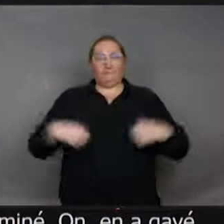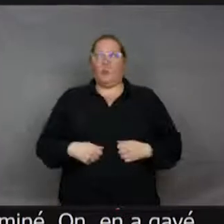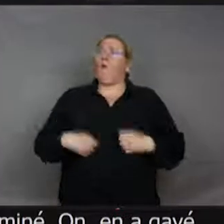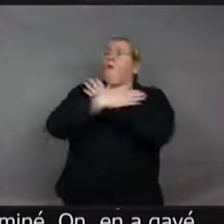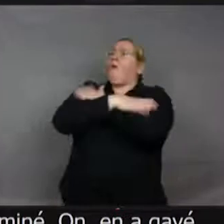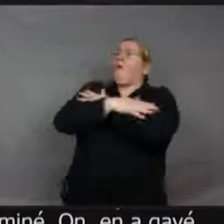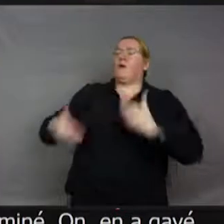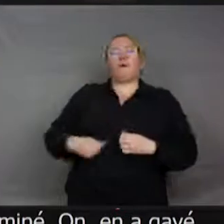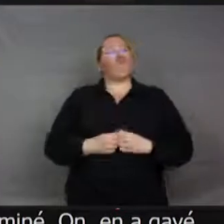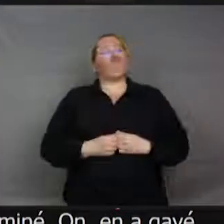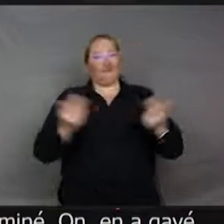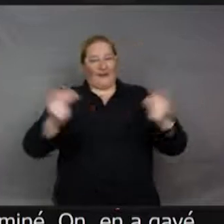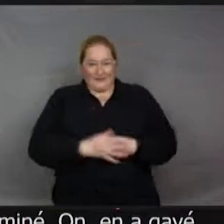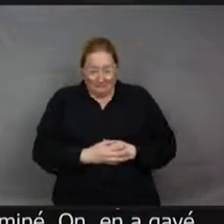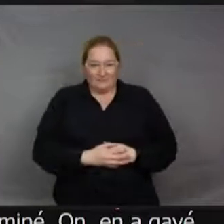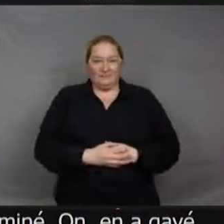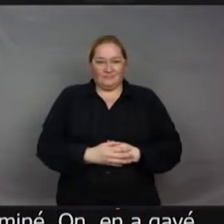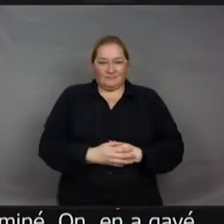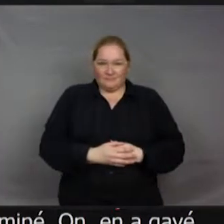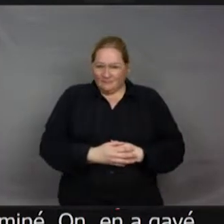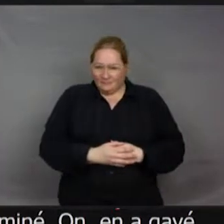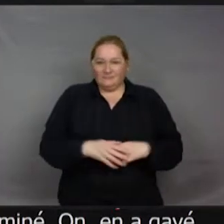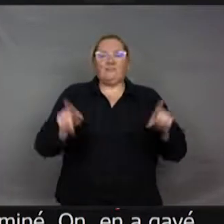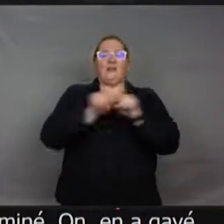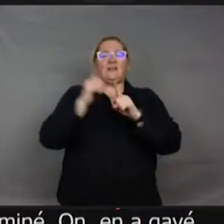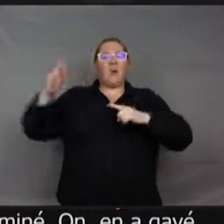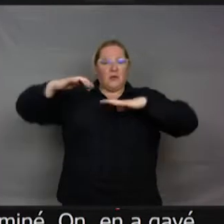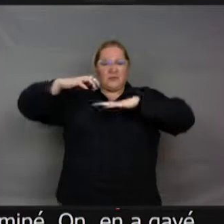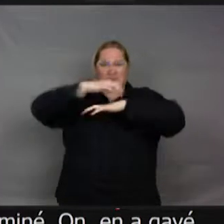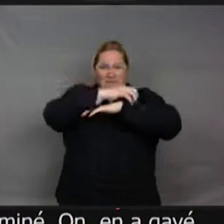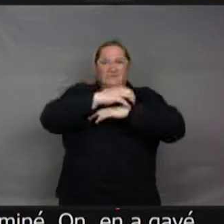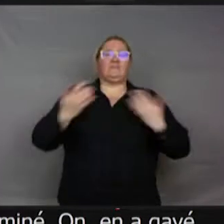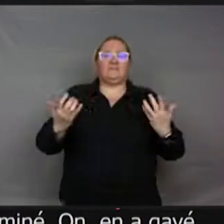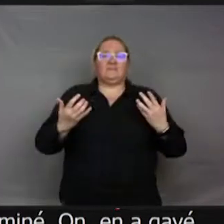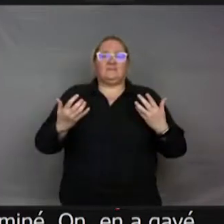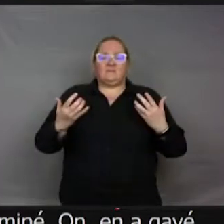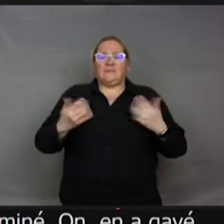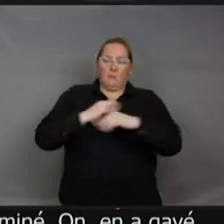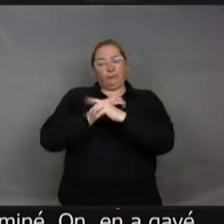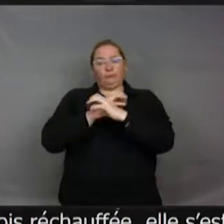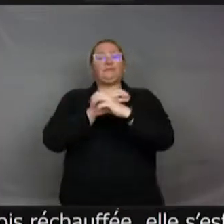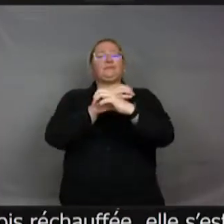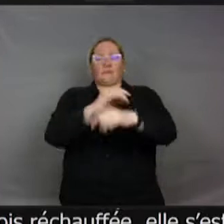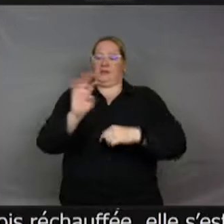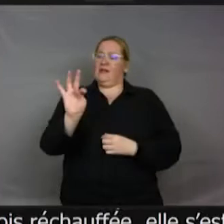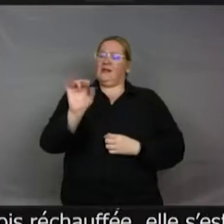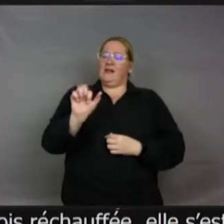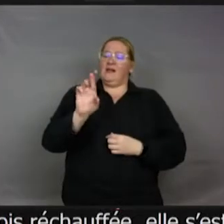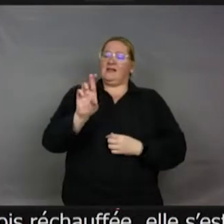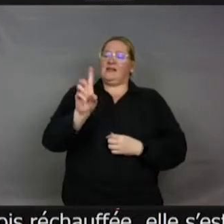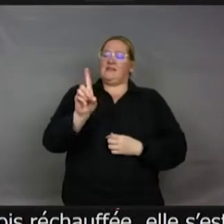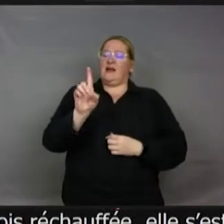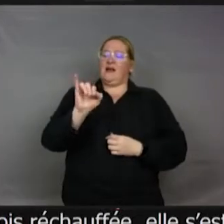Bon, alors, il a ceux qui connaissent un... Mais c'est pas un insecte, les tardigrades, mais c'est pas des insectes. Je suis un peu jaloux parce qu'ils font vraiment des trucs un peu dingues aussi